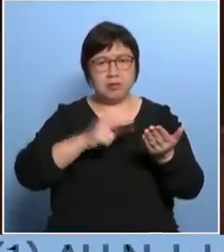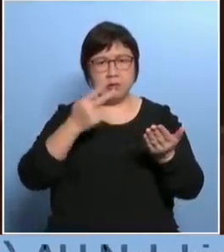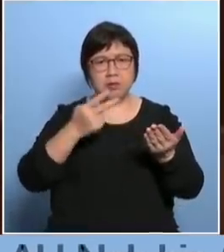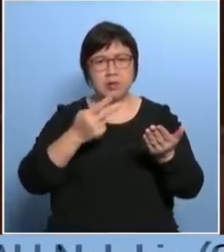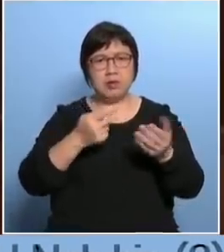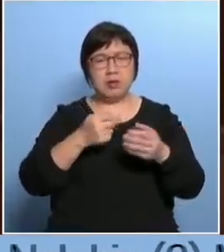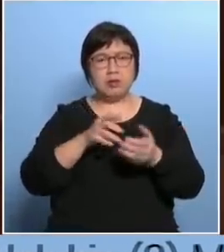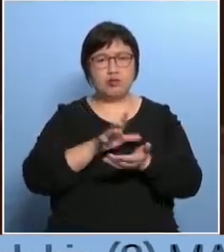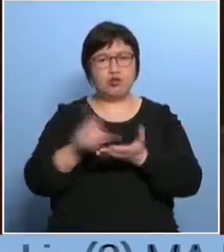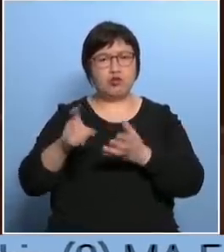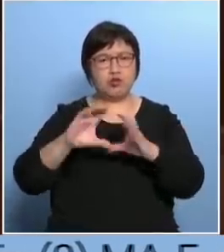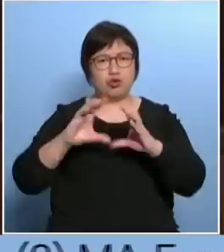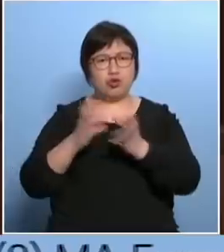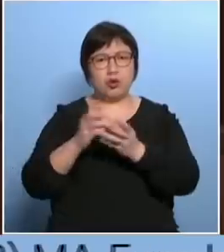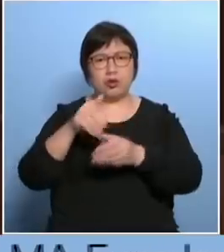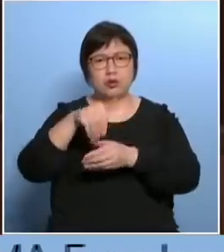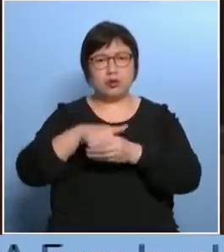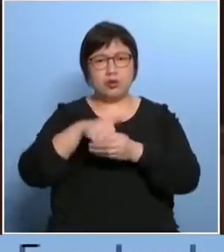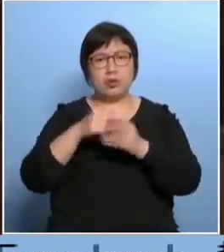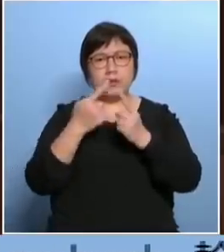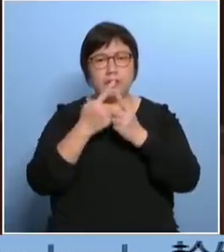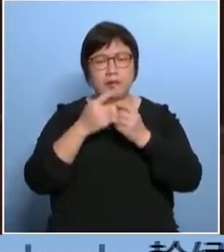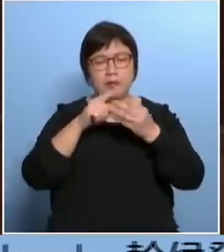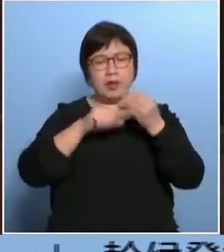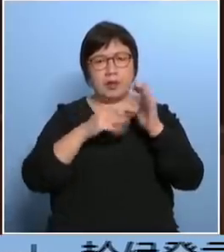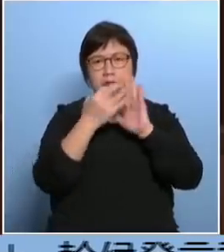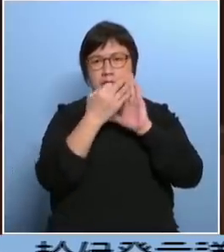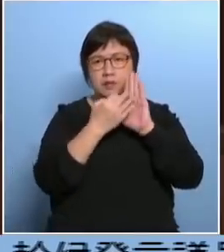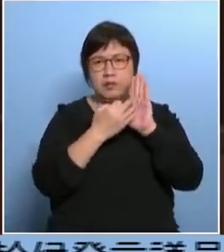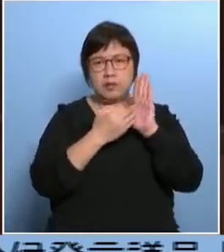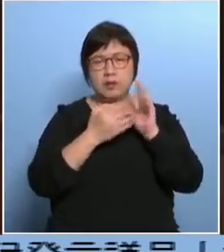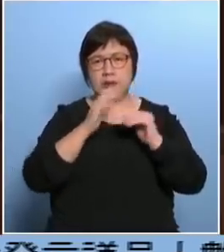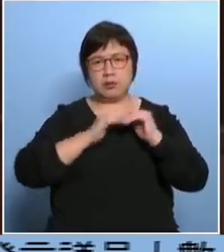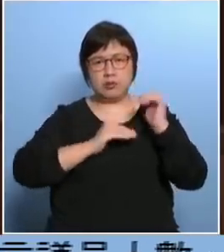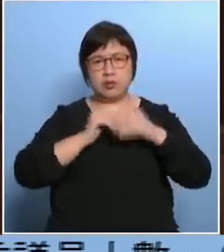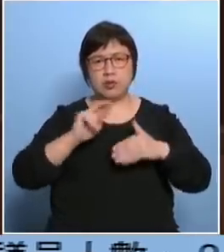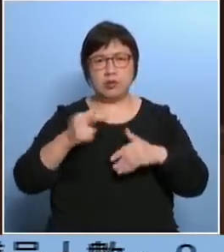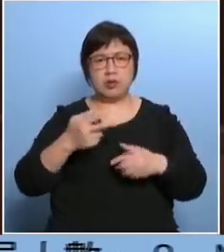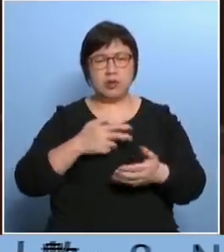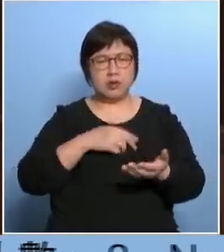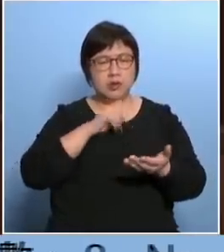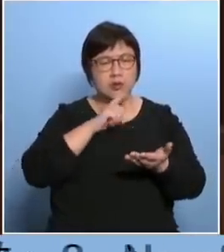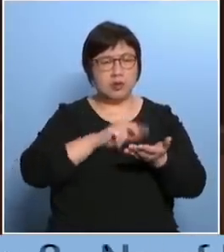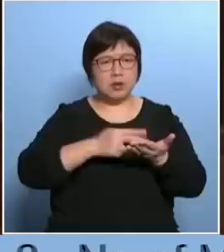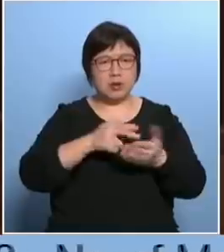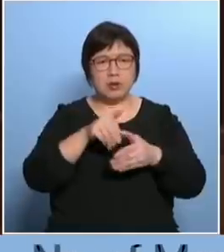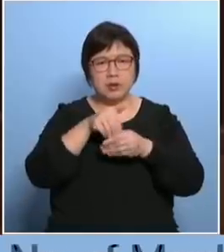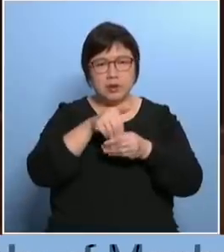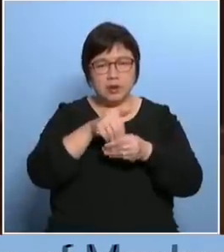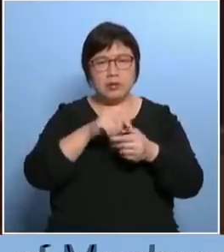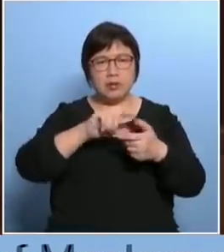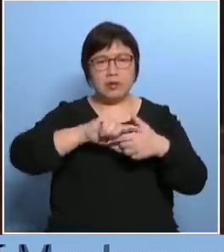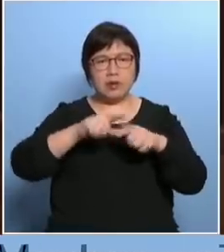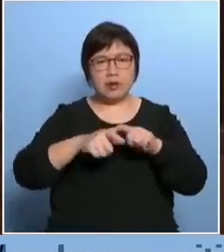一些功能界别选民名单的一些技术修订又做了一些更正例如情交提名表格方式